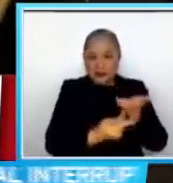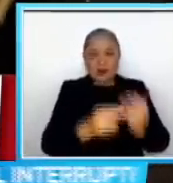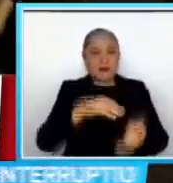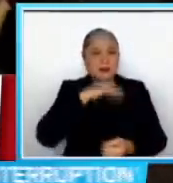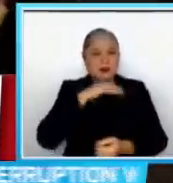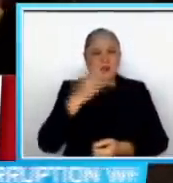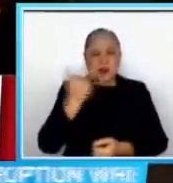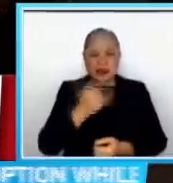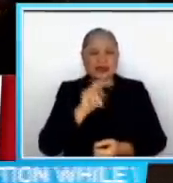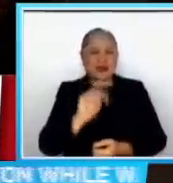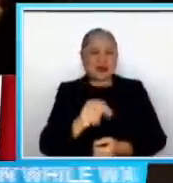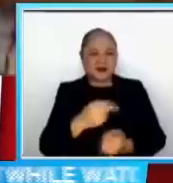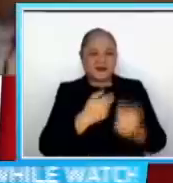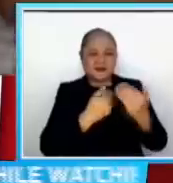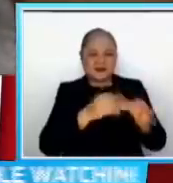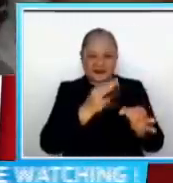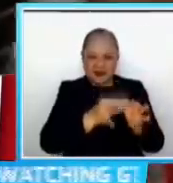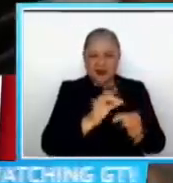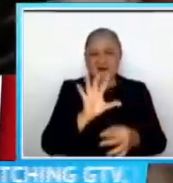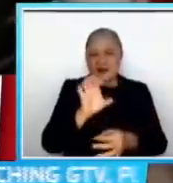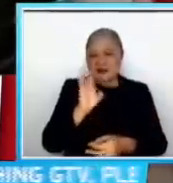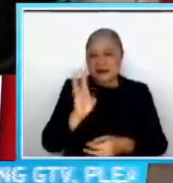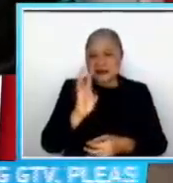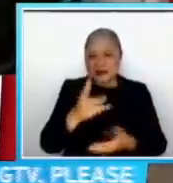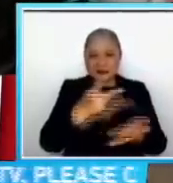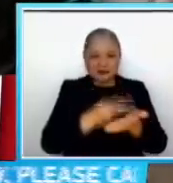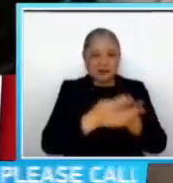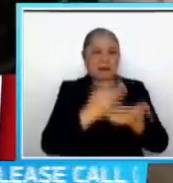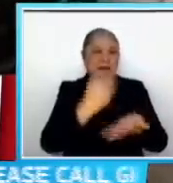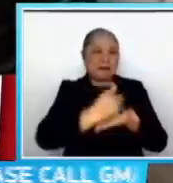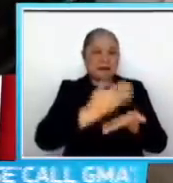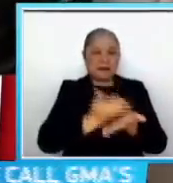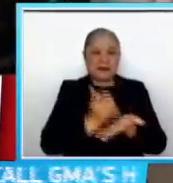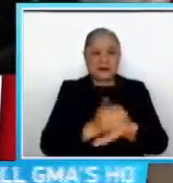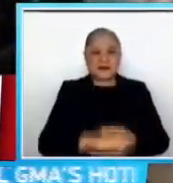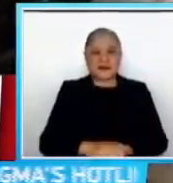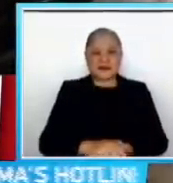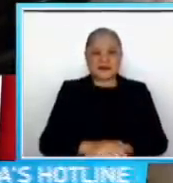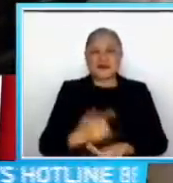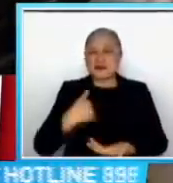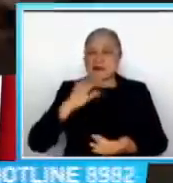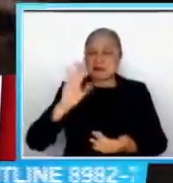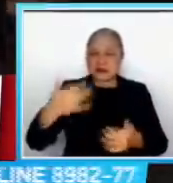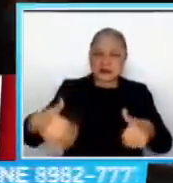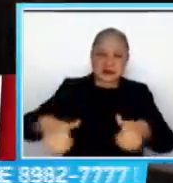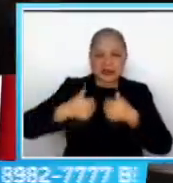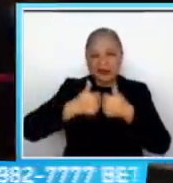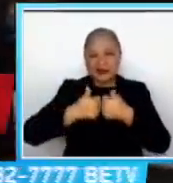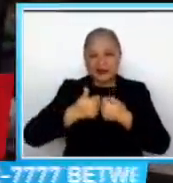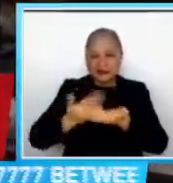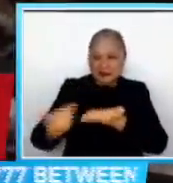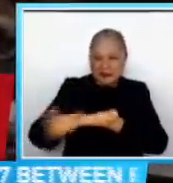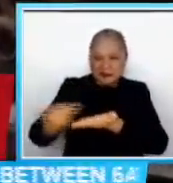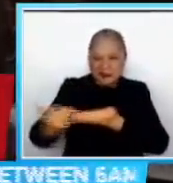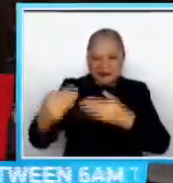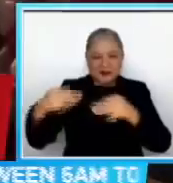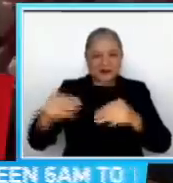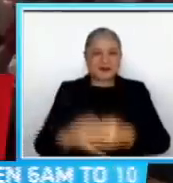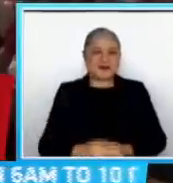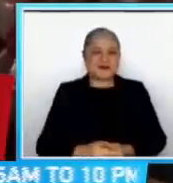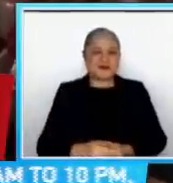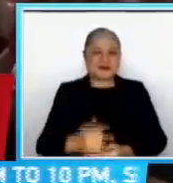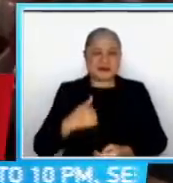560 pesos na budget Bagay na malapalengke challenge sa panahon ngayon Yan lang ang makaya e